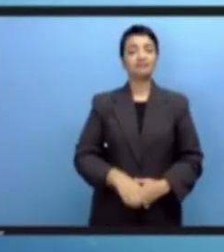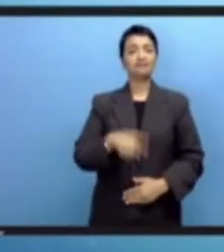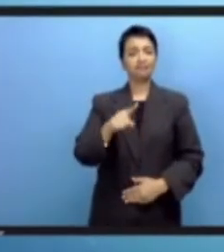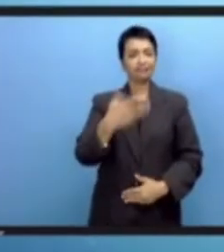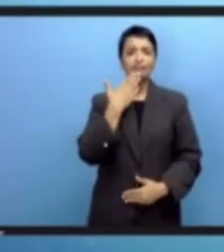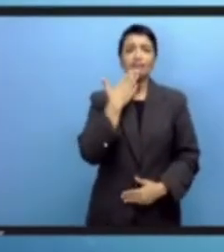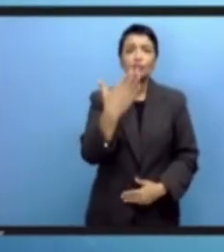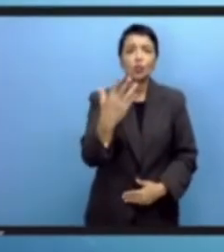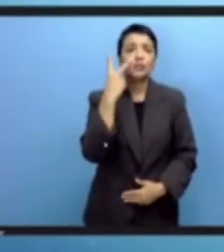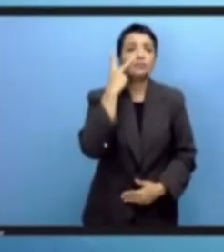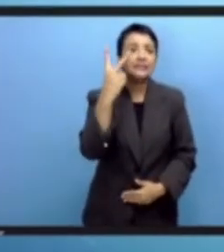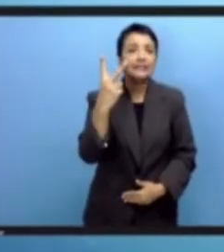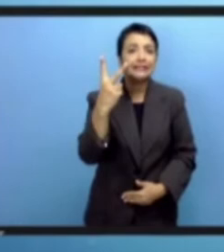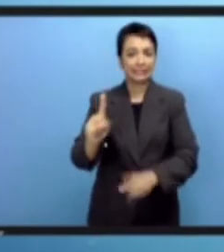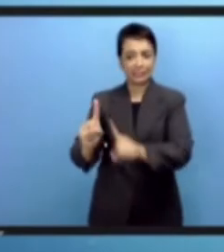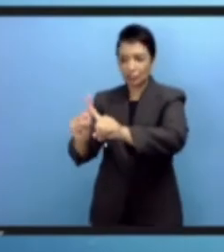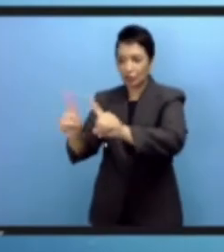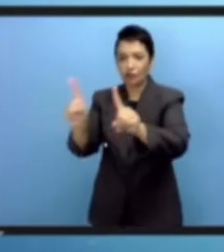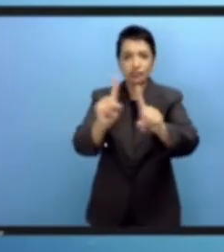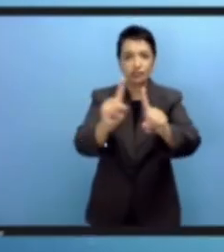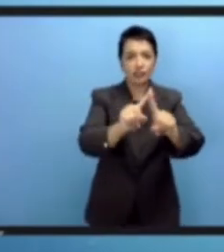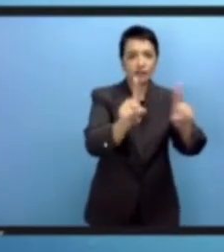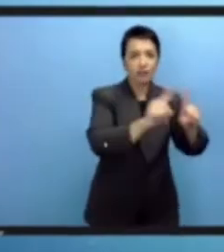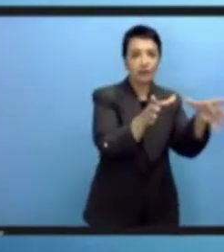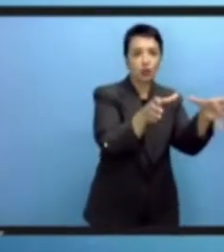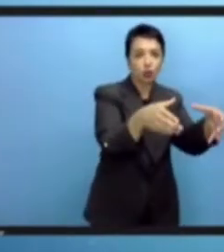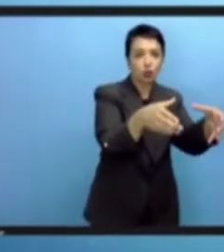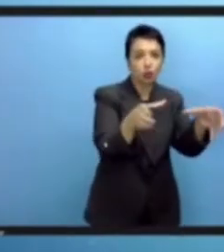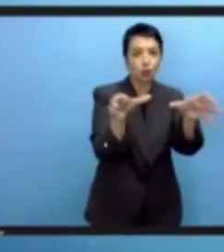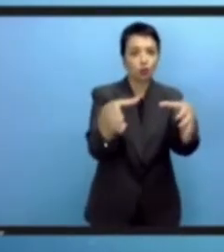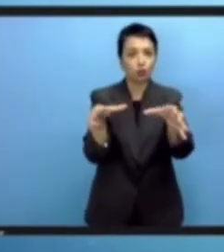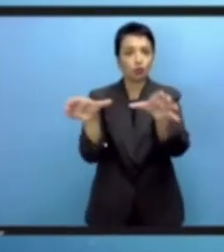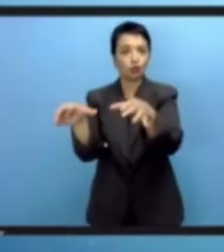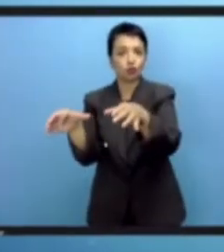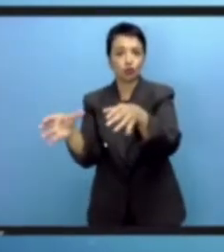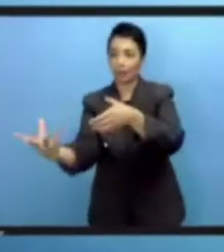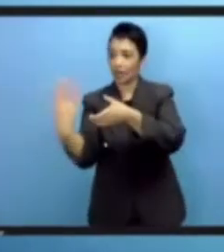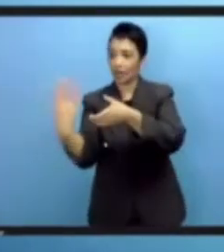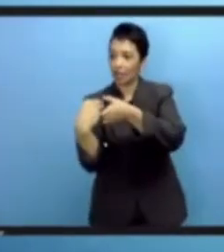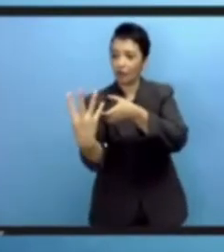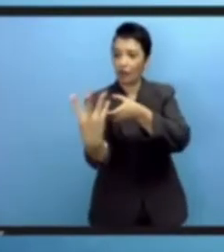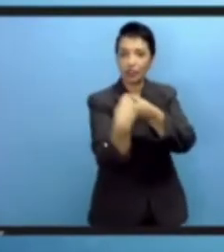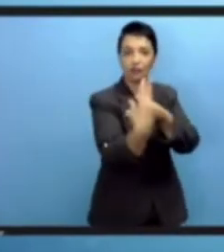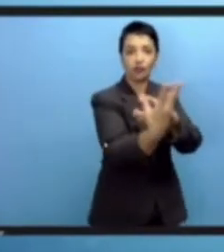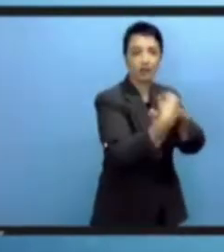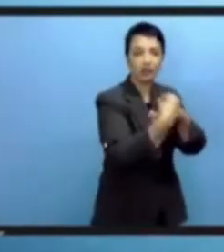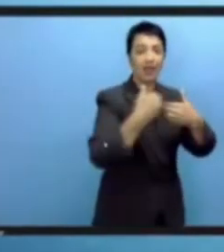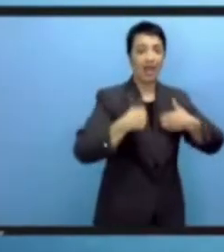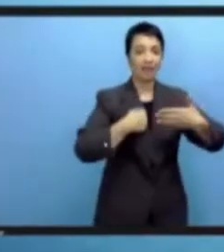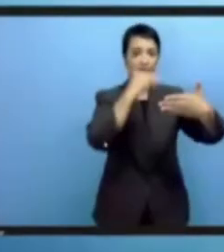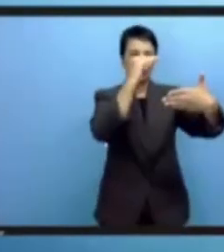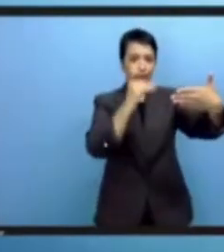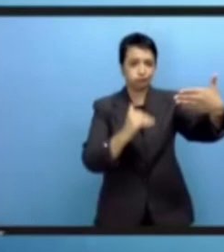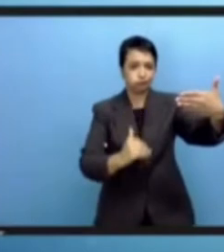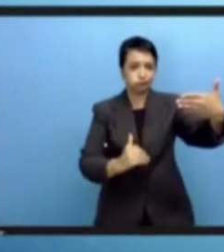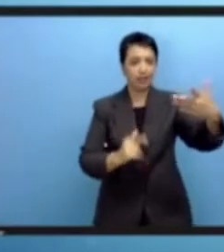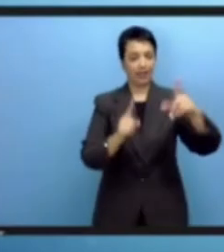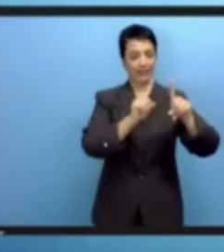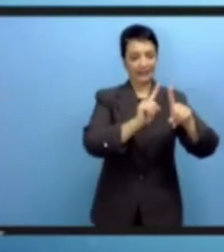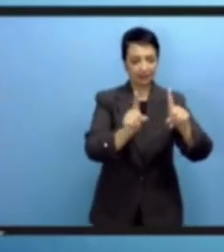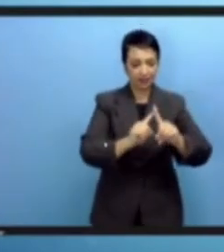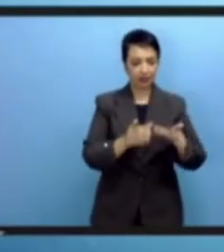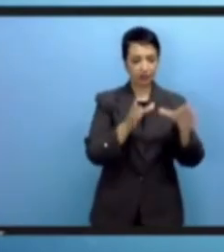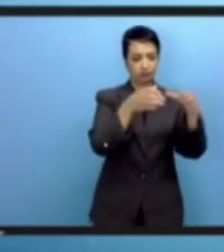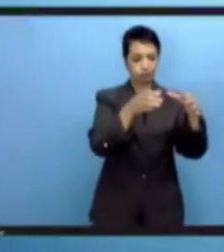وكما أننا نحيي طابعه الشامل للأطراف